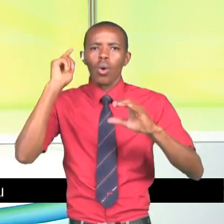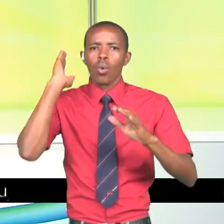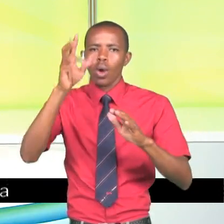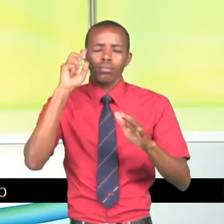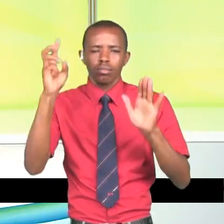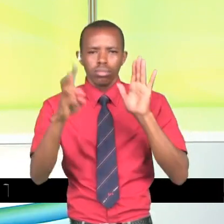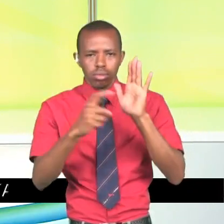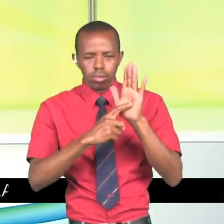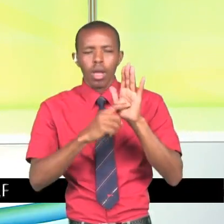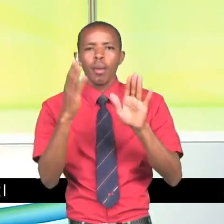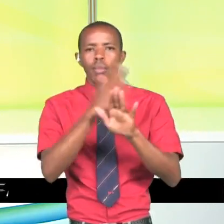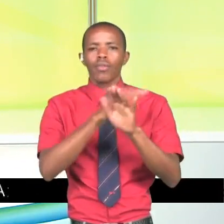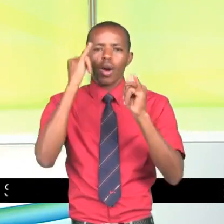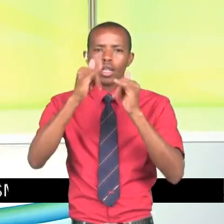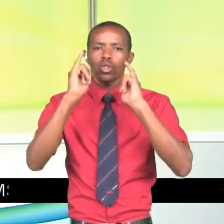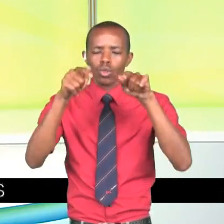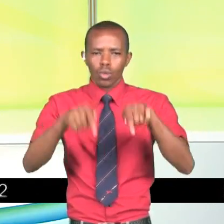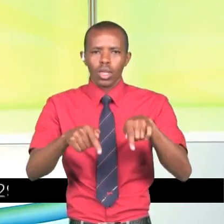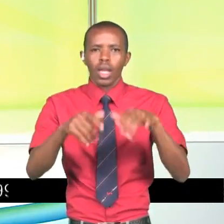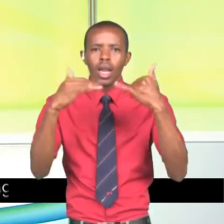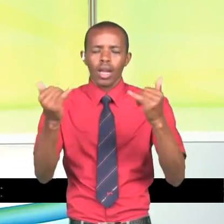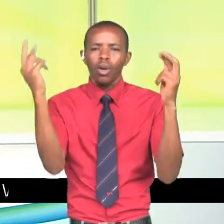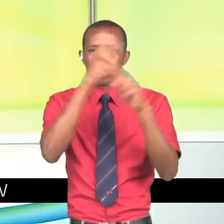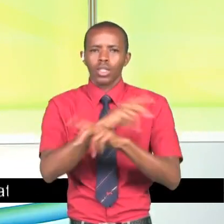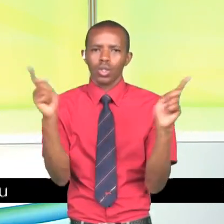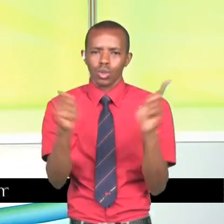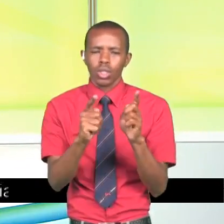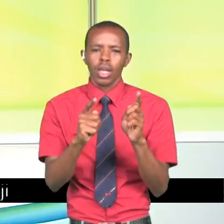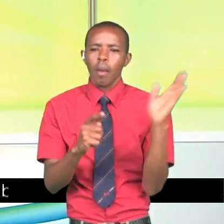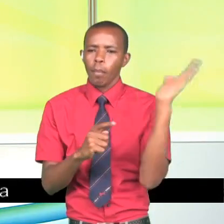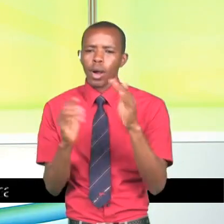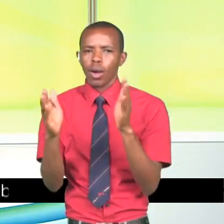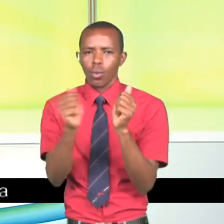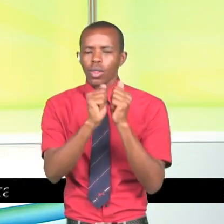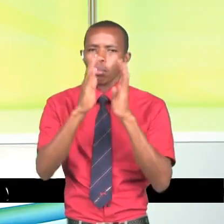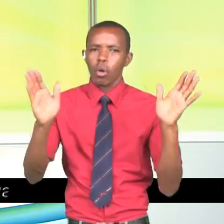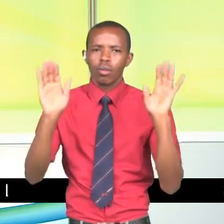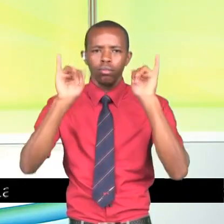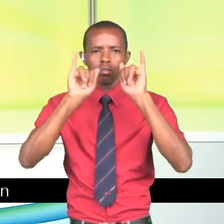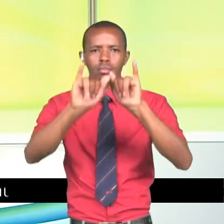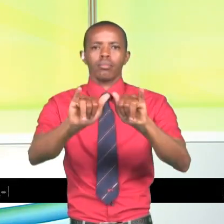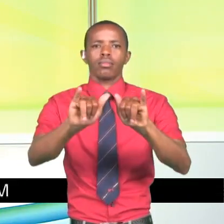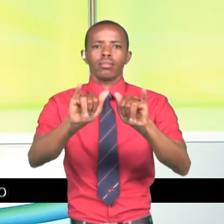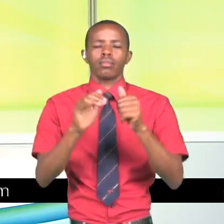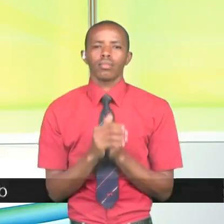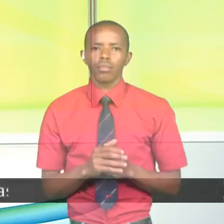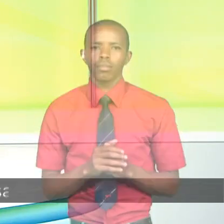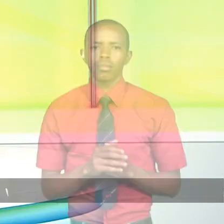kabla ya kutamatiisha tarifa za siku ya leo kwa sasa. Na chukua mpumziko ntarudi na mengi zaidi lakini usibunyeze kibu nyonyo.